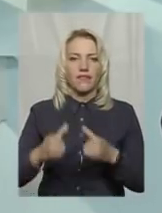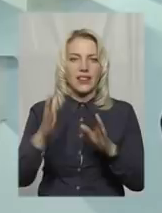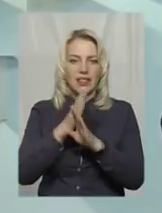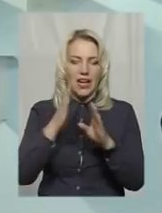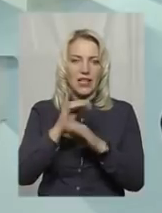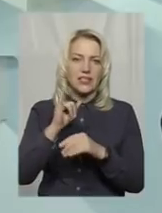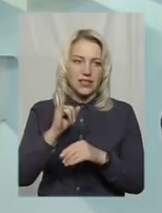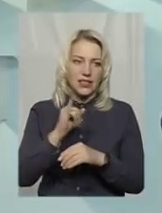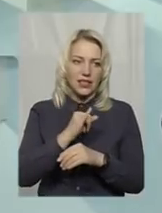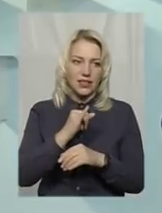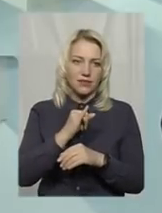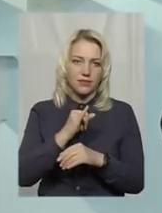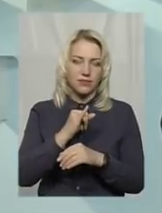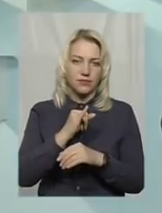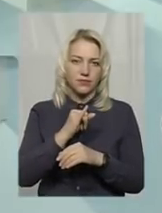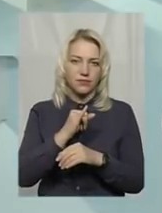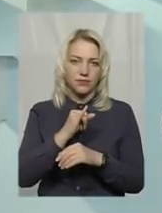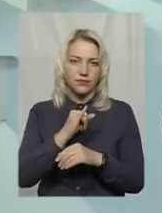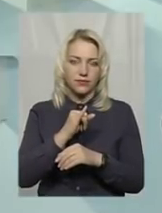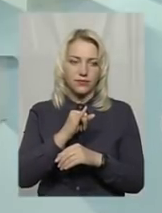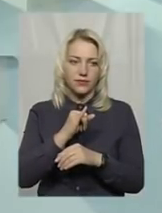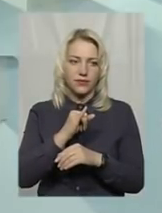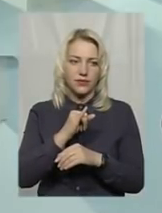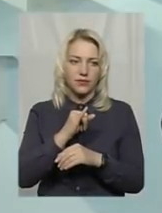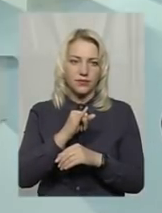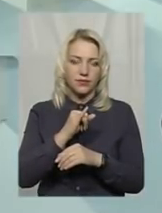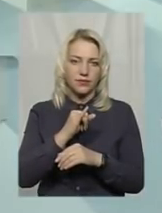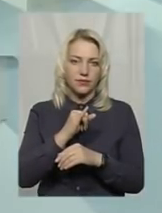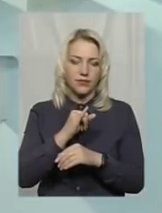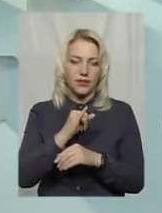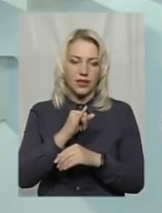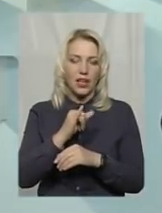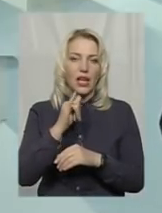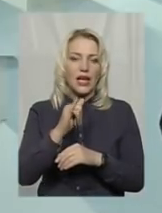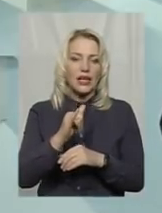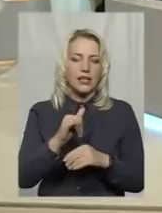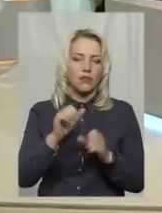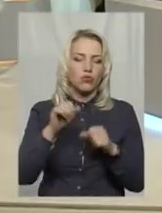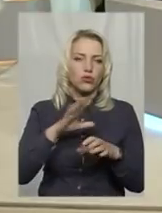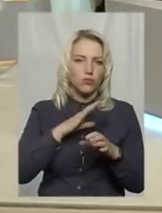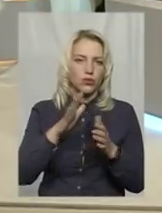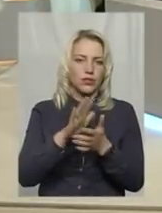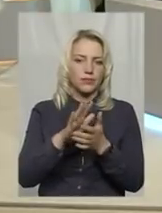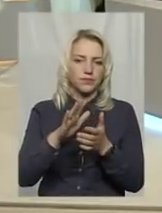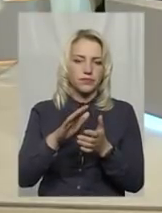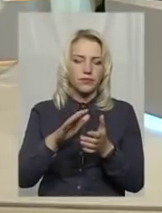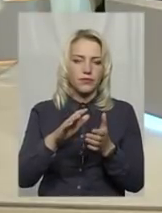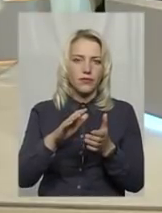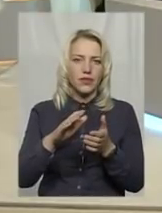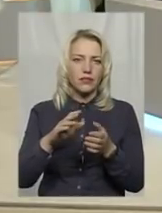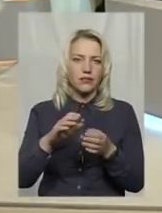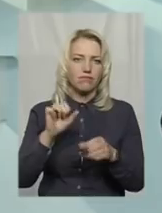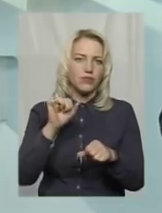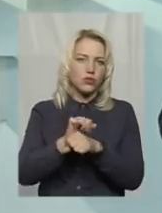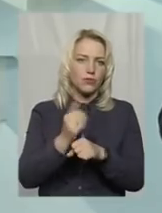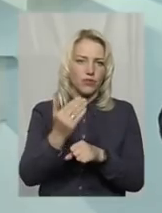заклав димоход в ваш вентиляційний канал. І для нього біда,